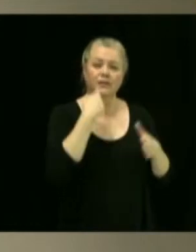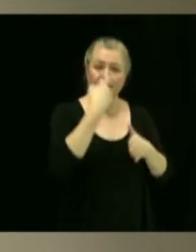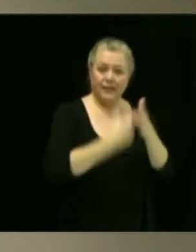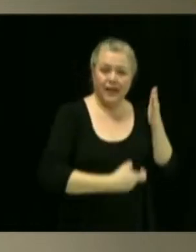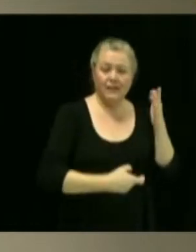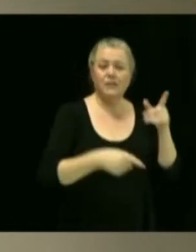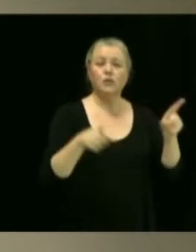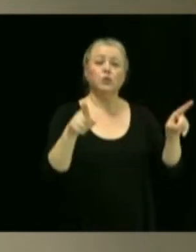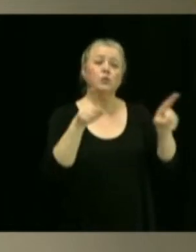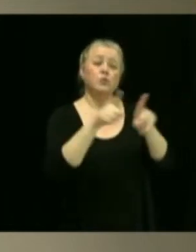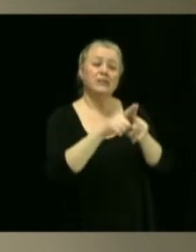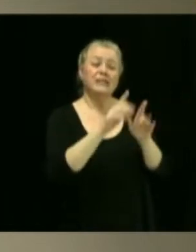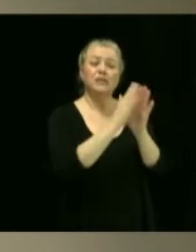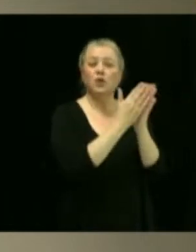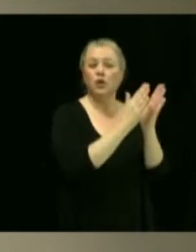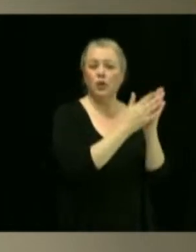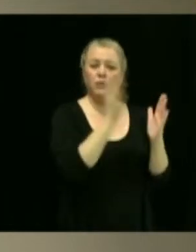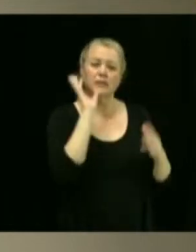irrécouvrables.